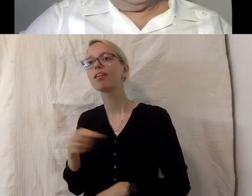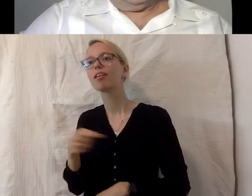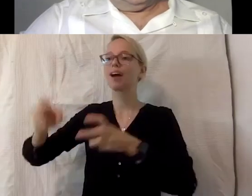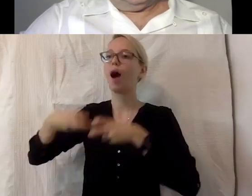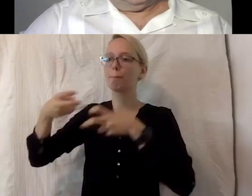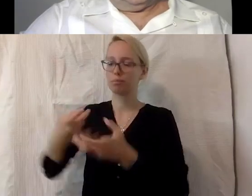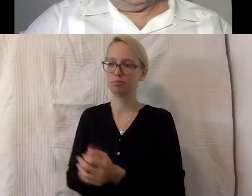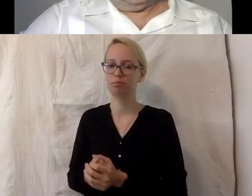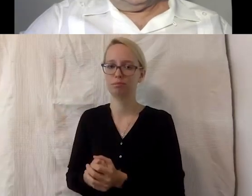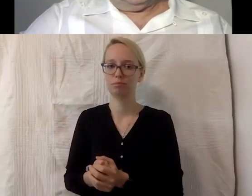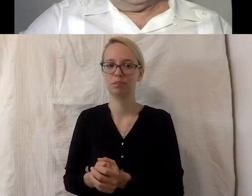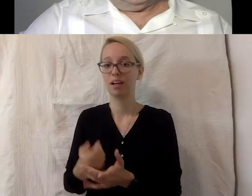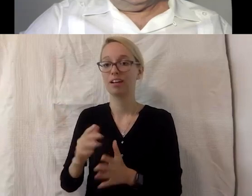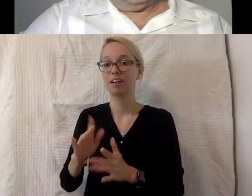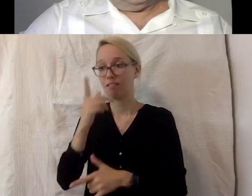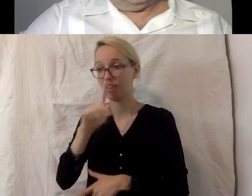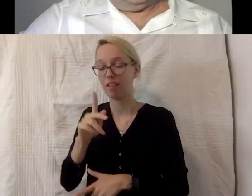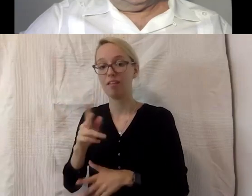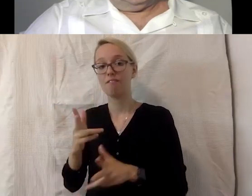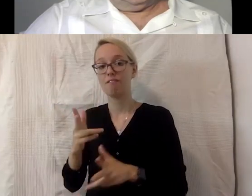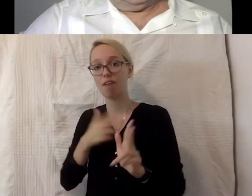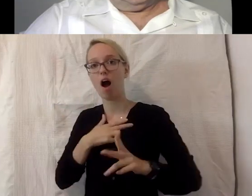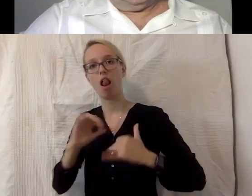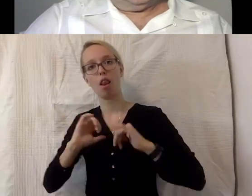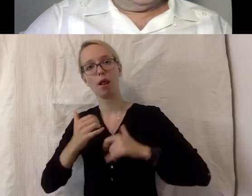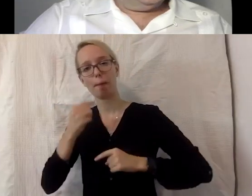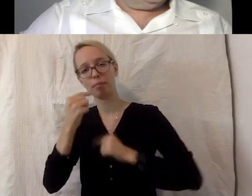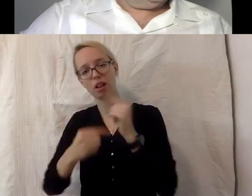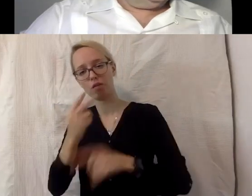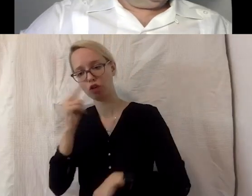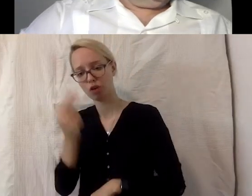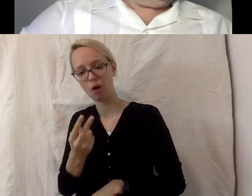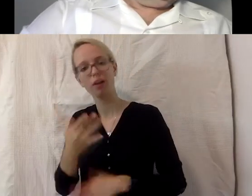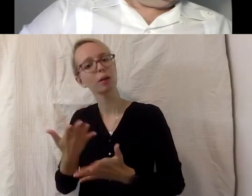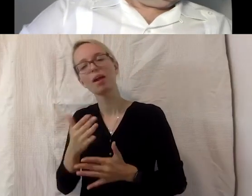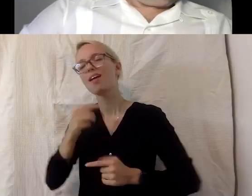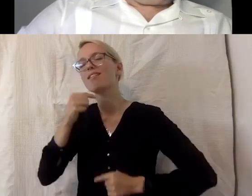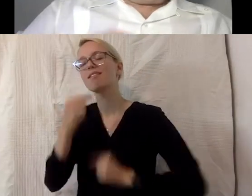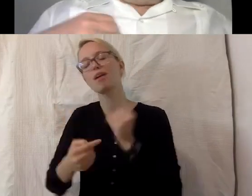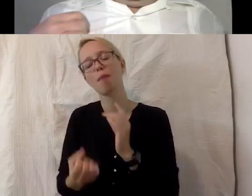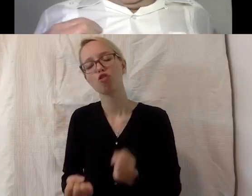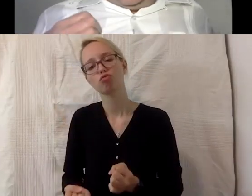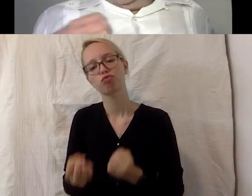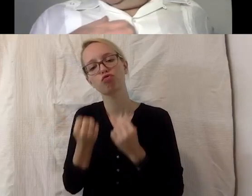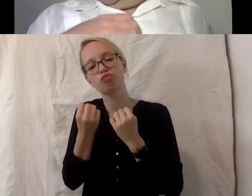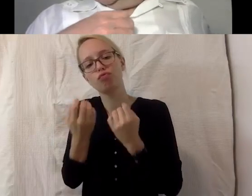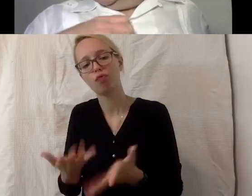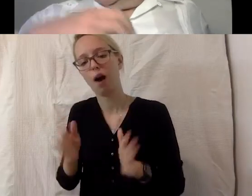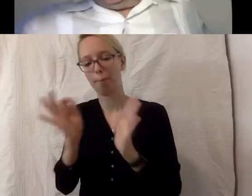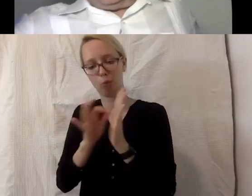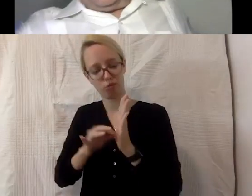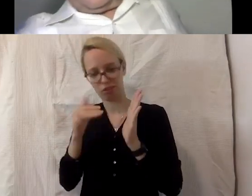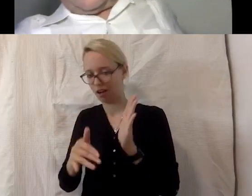wenn man sich die Vita von Menschen anguckt, es gibt immer Schwachpunkte und du kannst da immer draufhauen und man kann in solchen Einschaffungssprächen auch Leute richtig, richtig